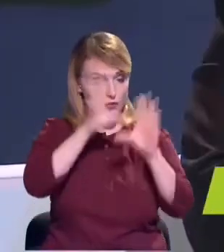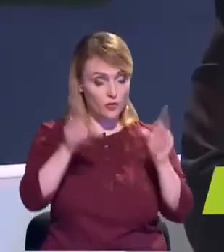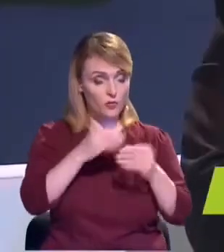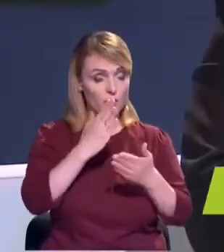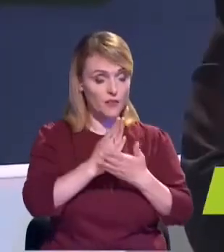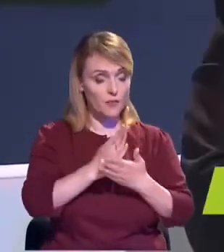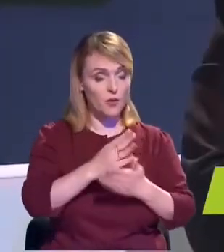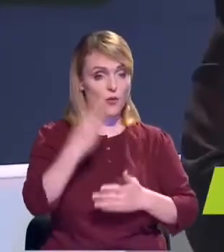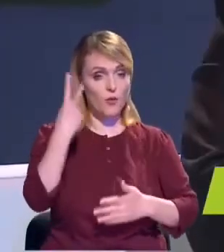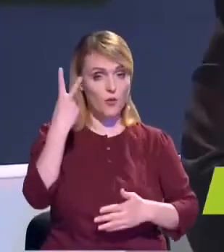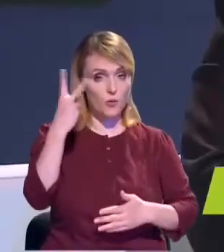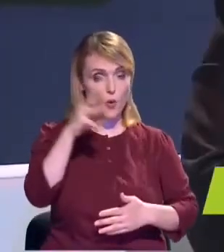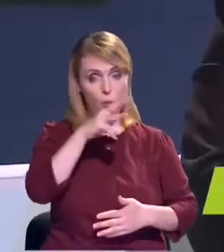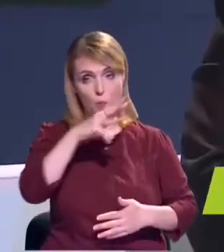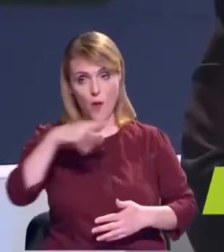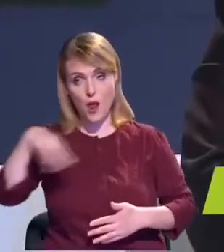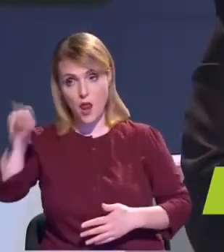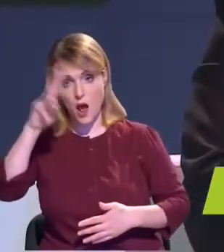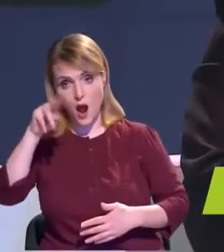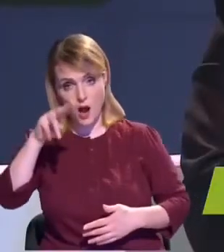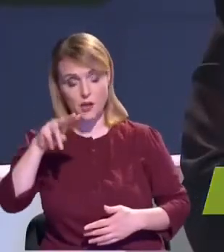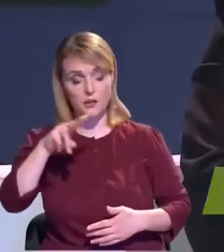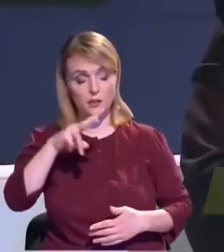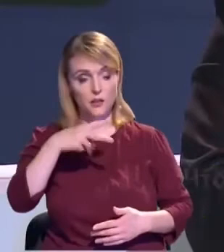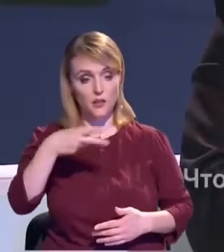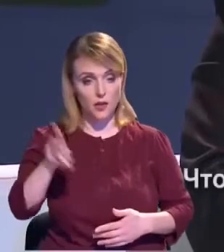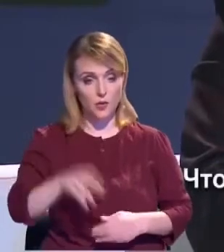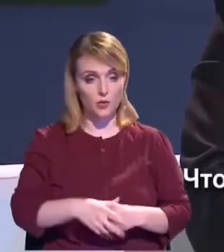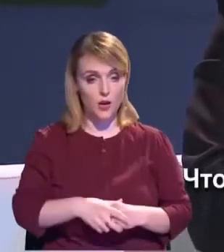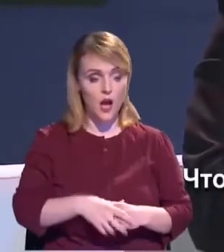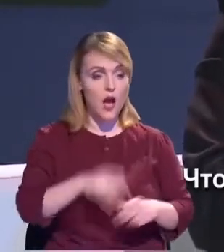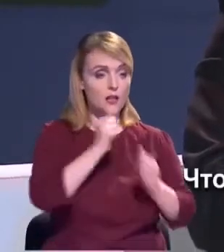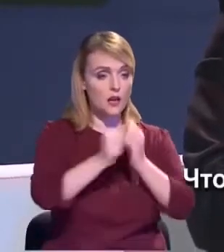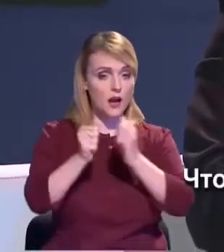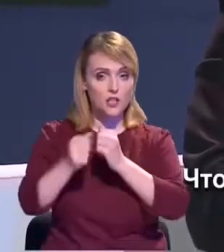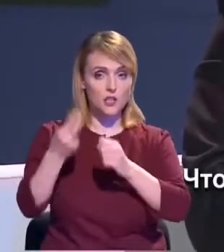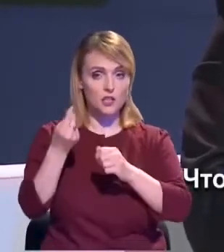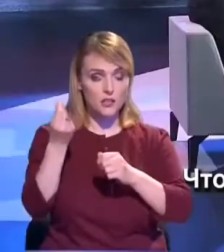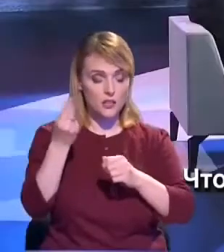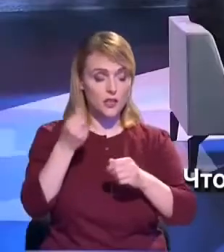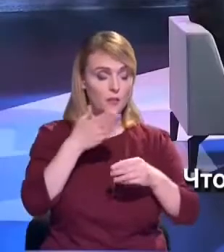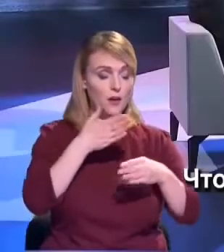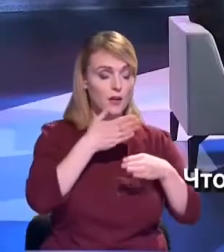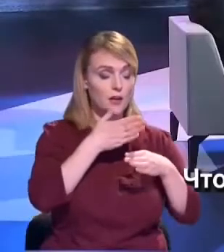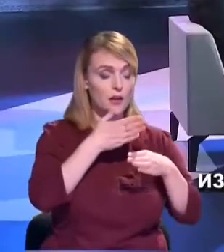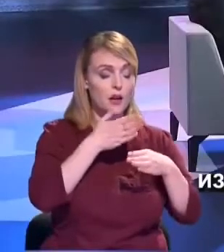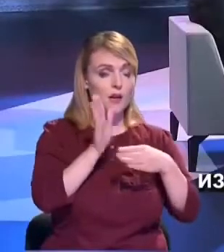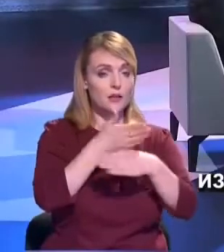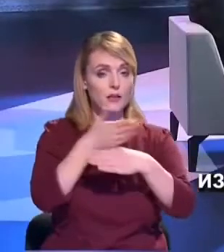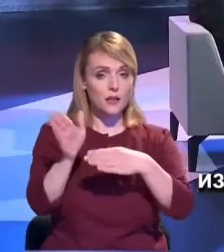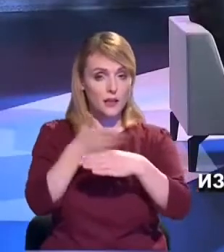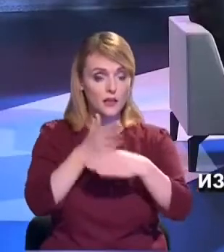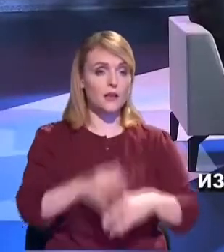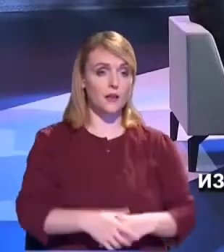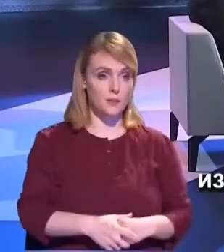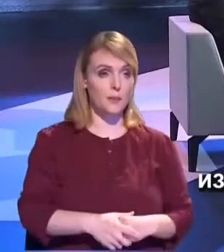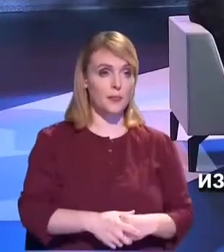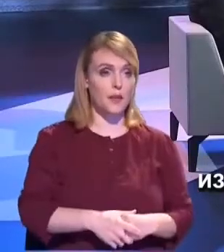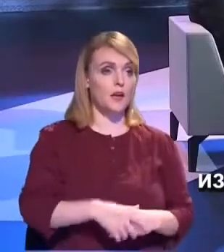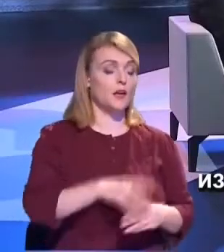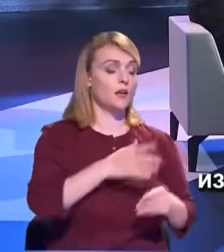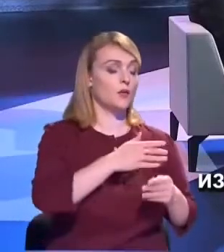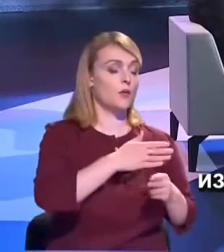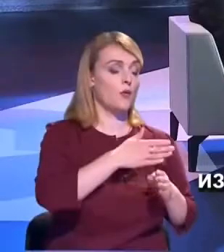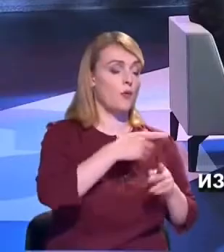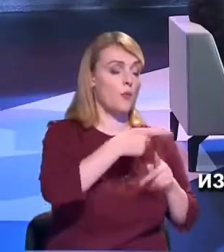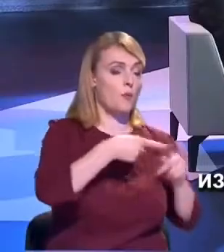dintre care 1 miliard și ceva pentru canalizare, 1 miliard 0,20, în jur de 900 și ceva de de în termeni de comparativ, domnule Andros, în